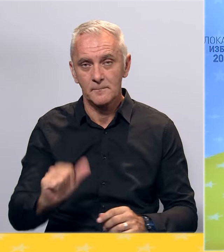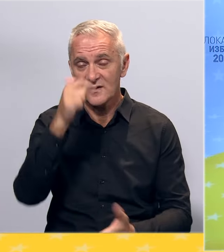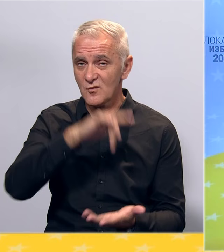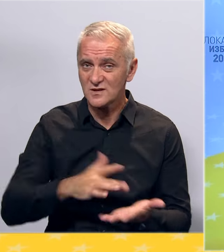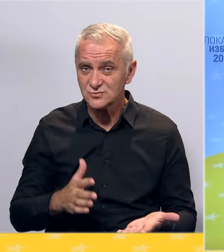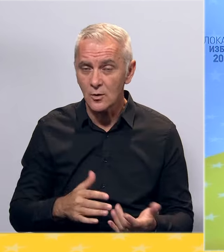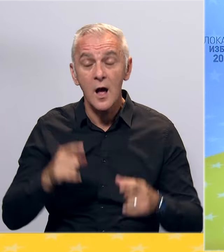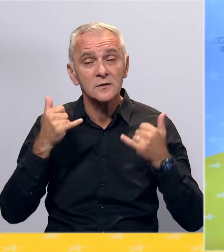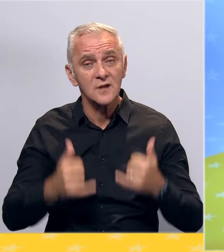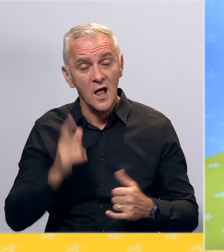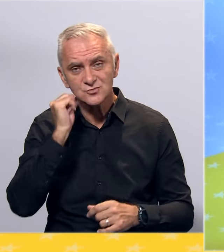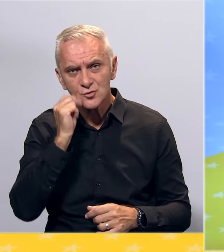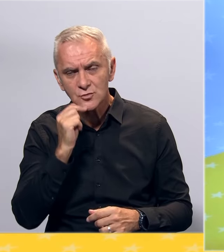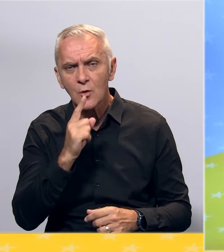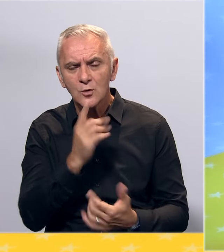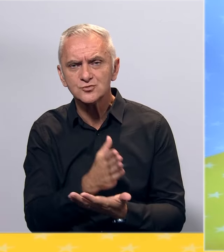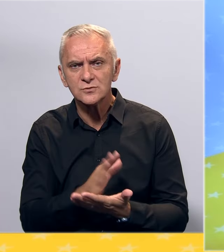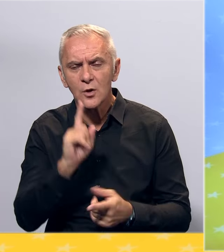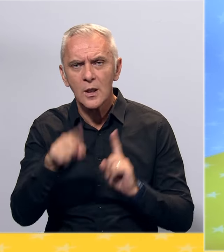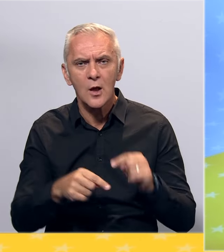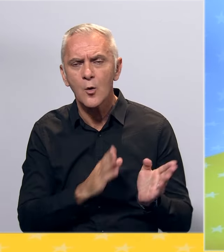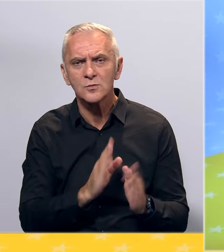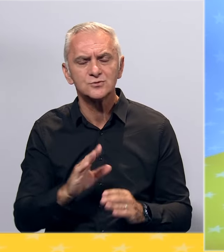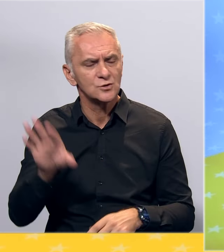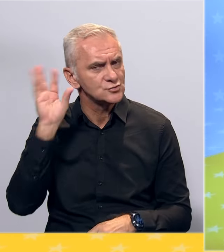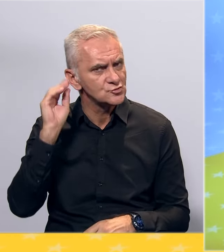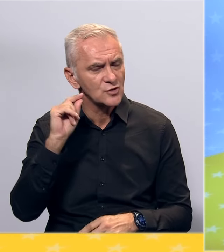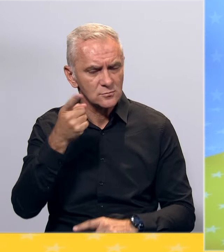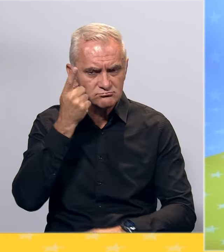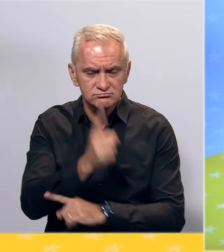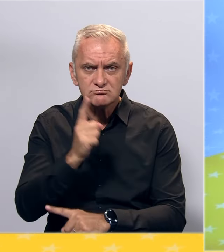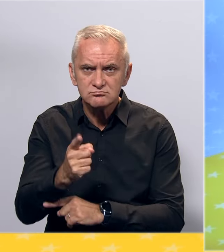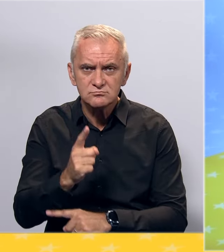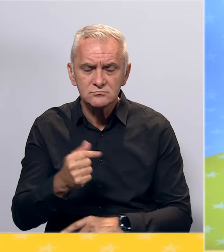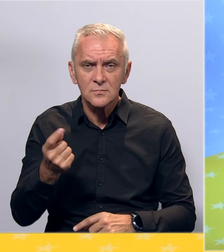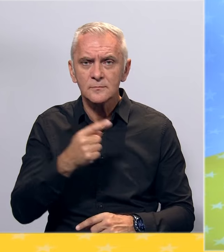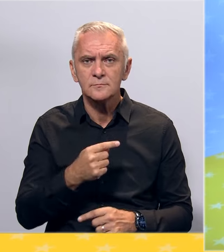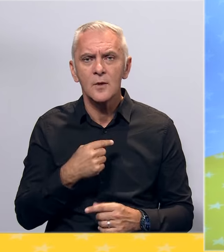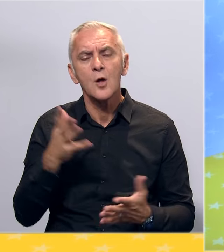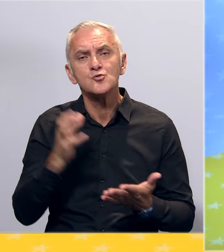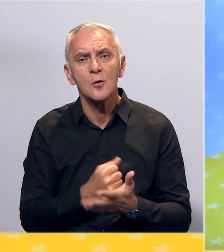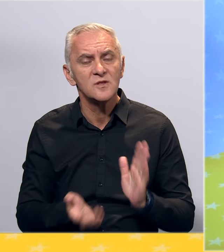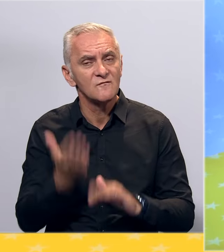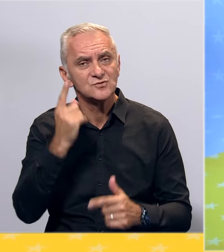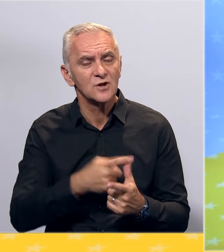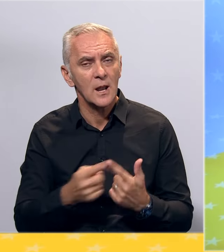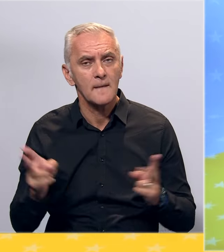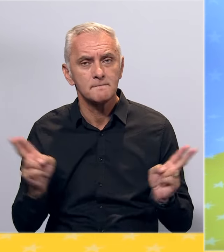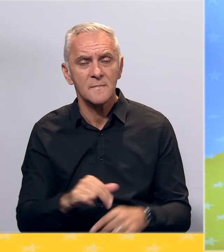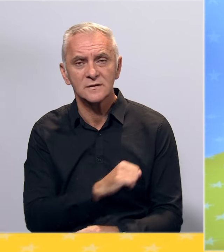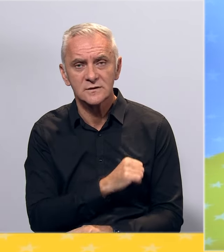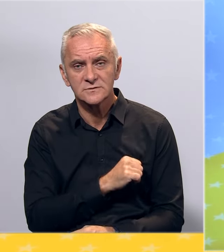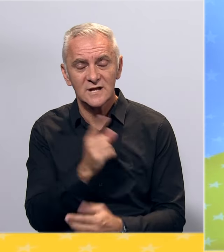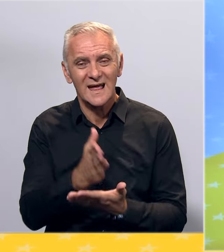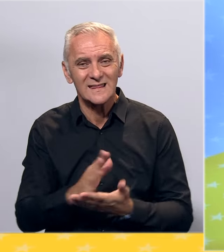ekotelni ljudi koji su dio nekog procesa zbog činjenice da će slušati nadređene, da će za podaništvo dobiti veći ili manji interes. Dio su